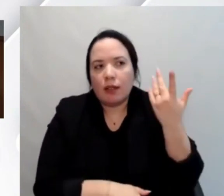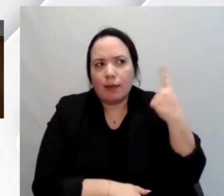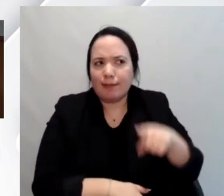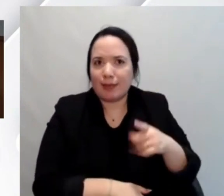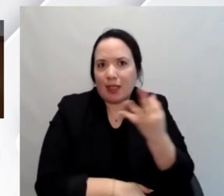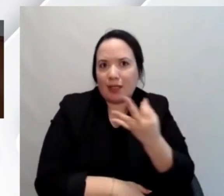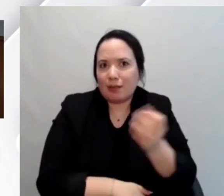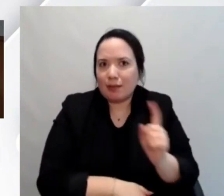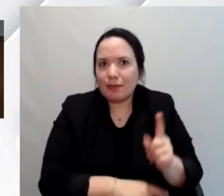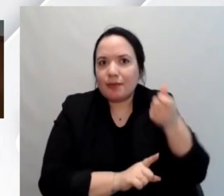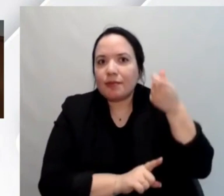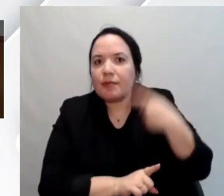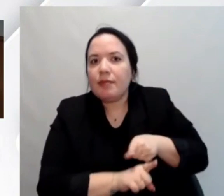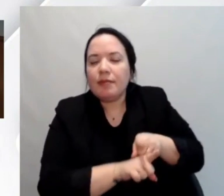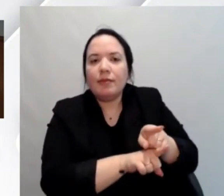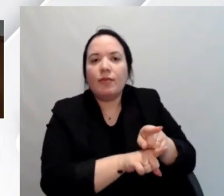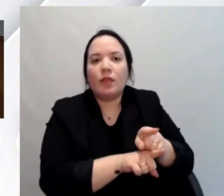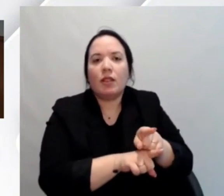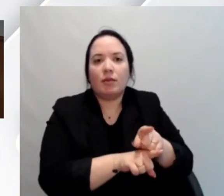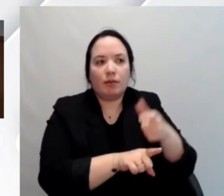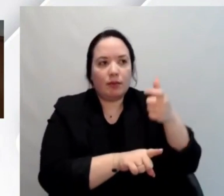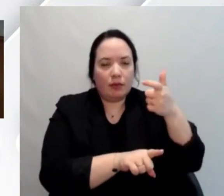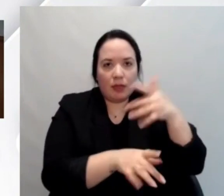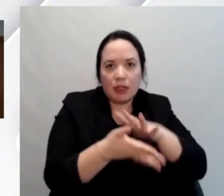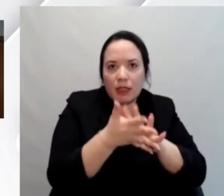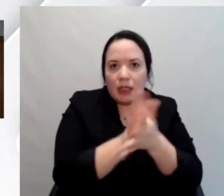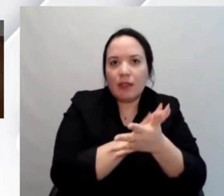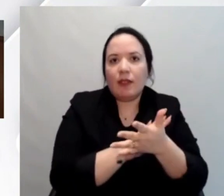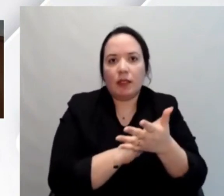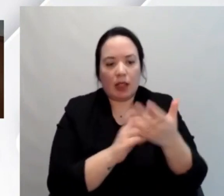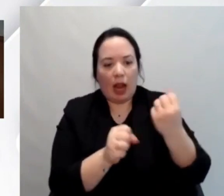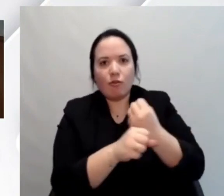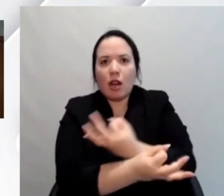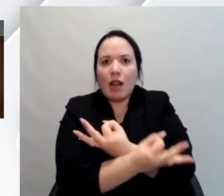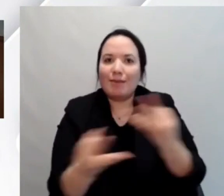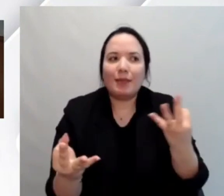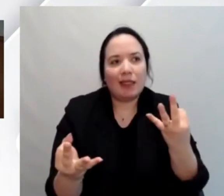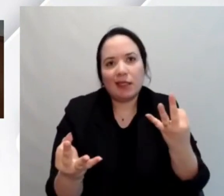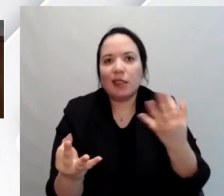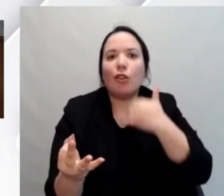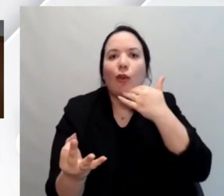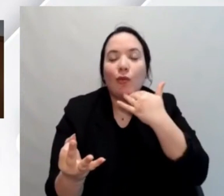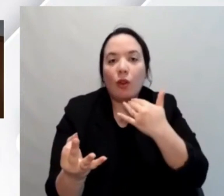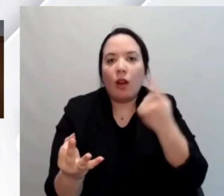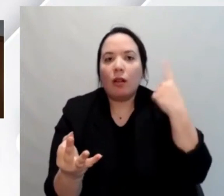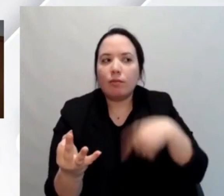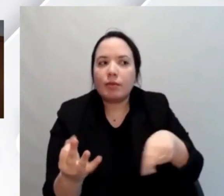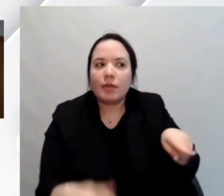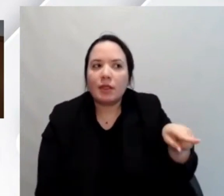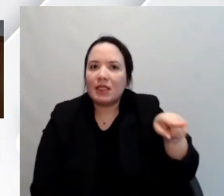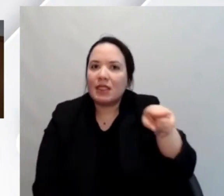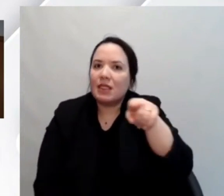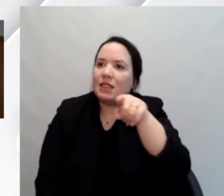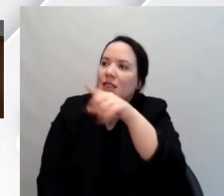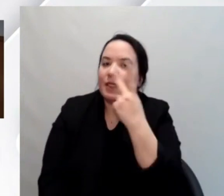scocciatura per cui non si vogliono fare le cose fatte bene questo è quello che riscontriamo noi e